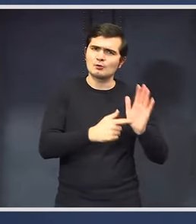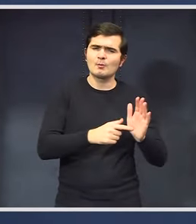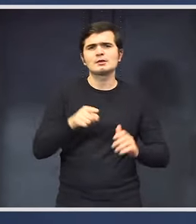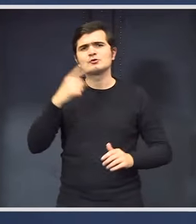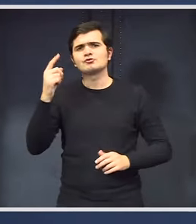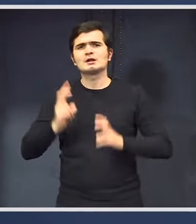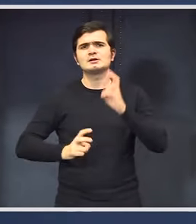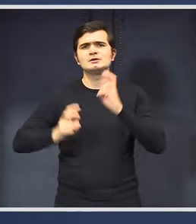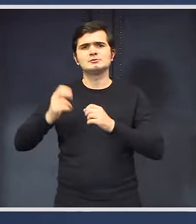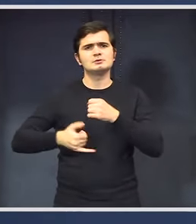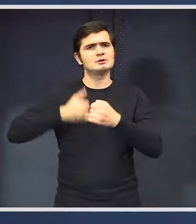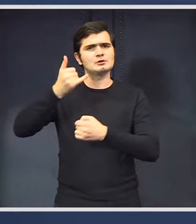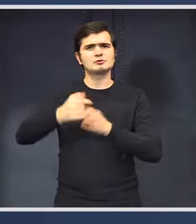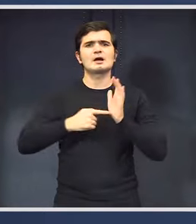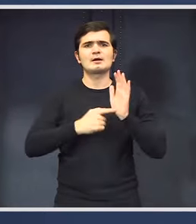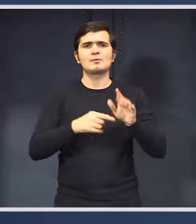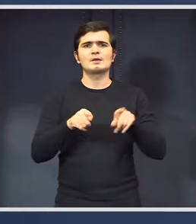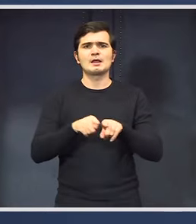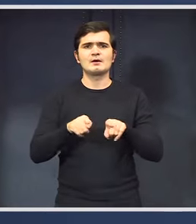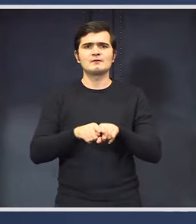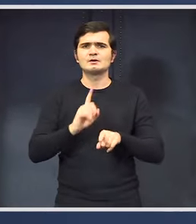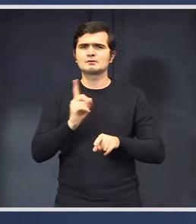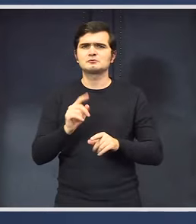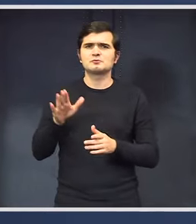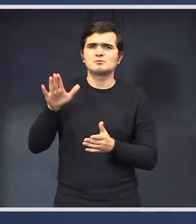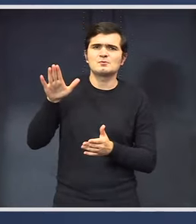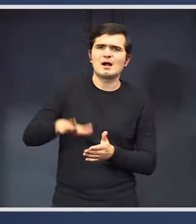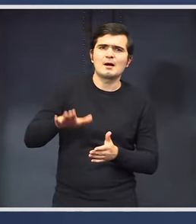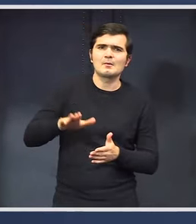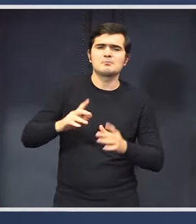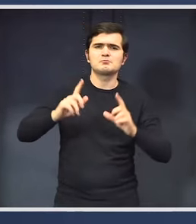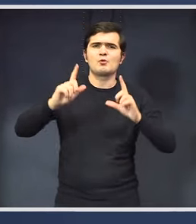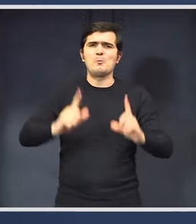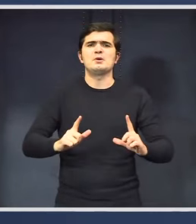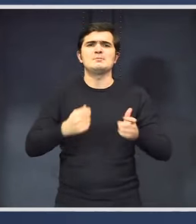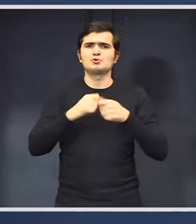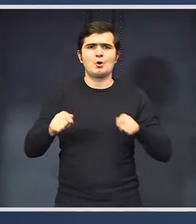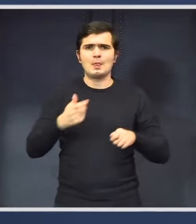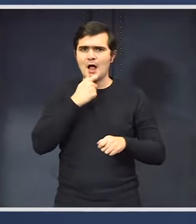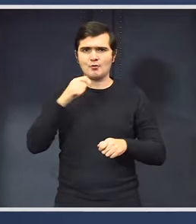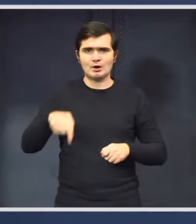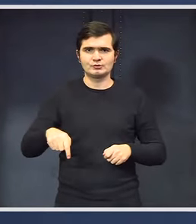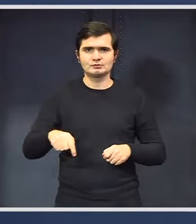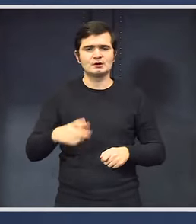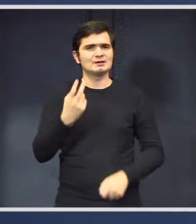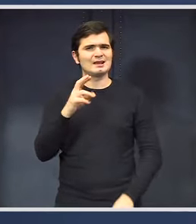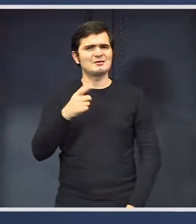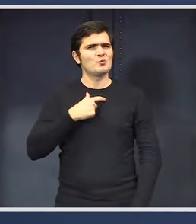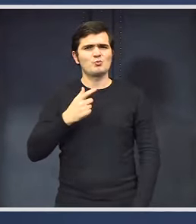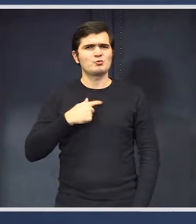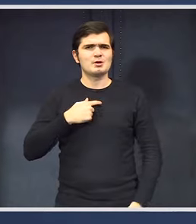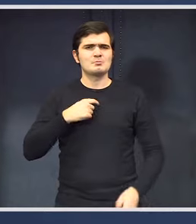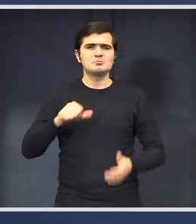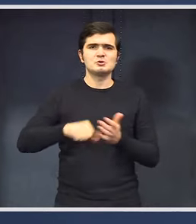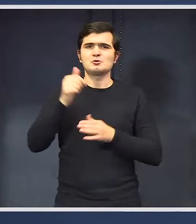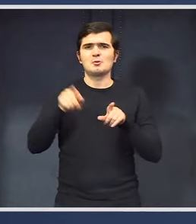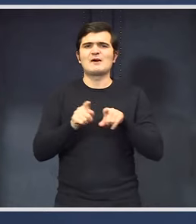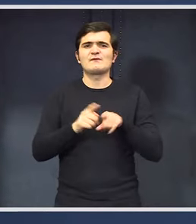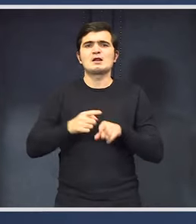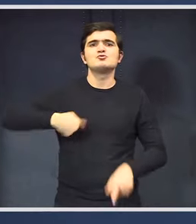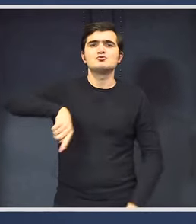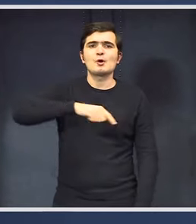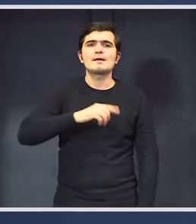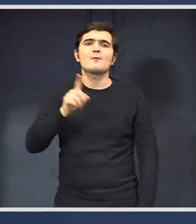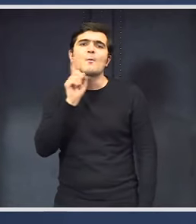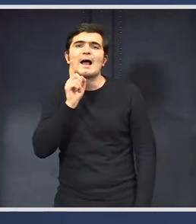și alte instituții internaționale, să nu apăsăm prea tare pe frână în acest an, dar totuși nu putem să fim iarăși oaia neagră a Europei.